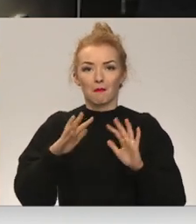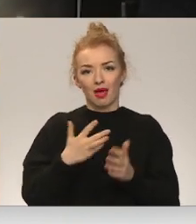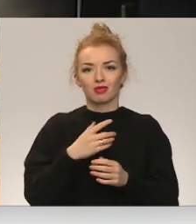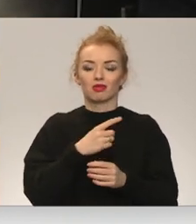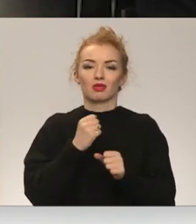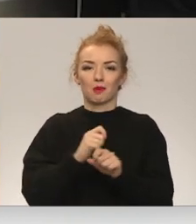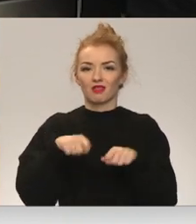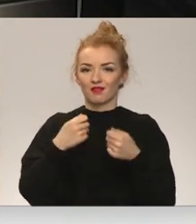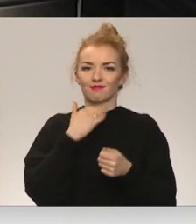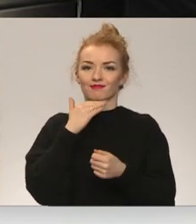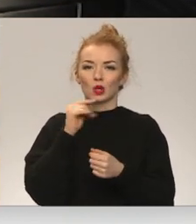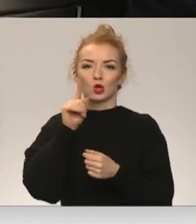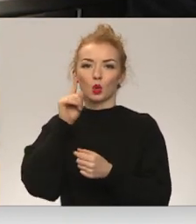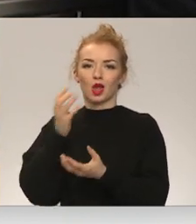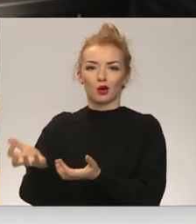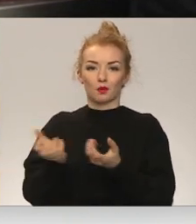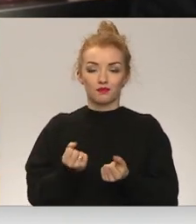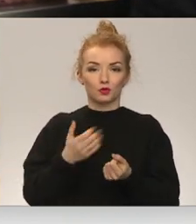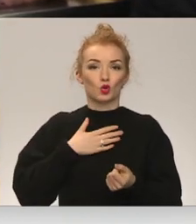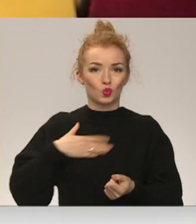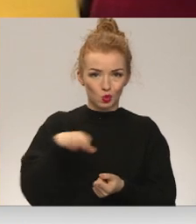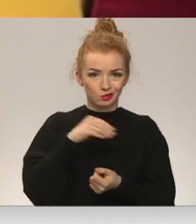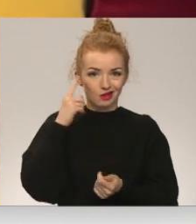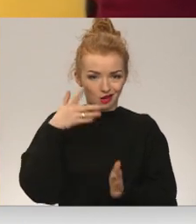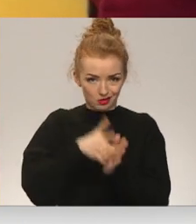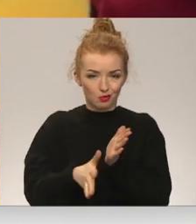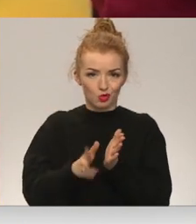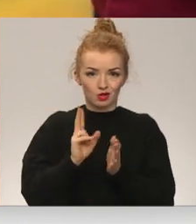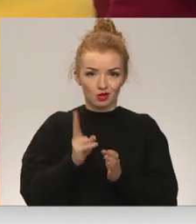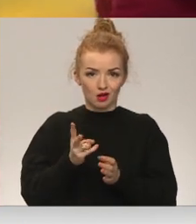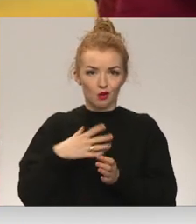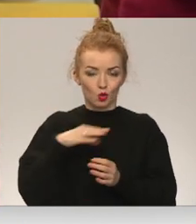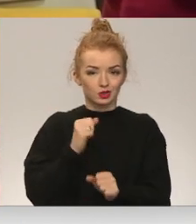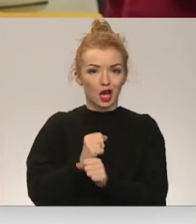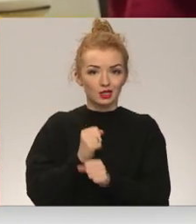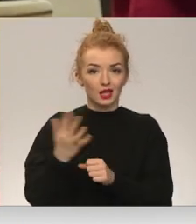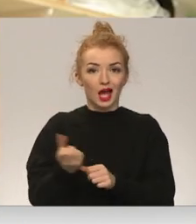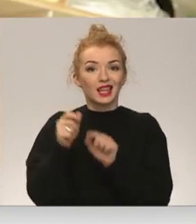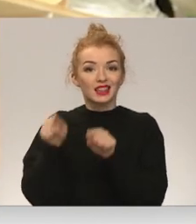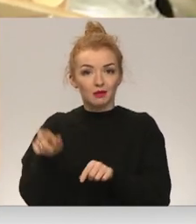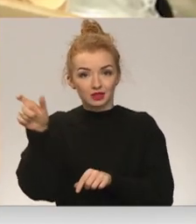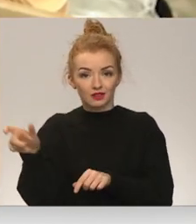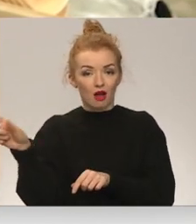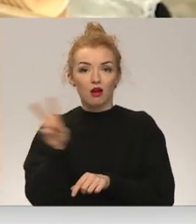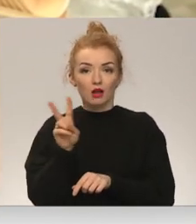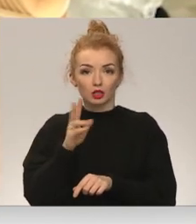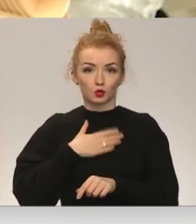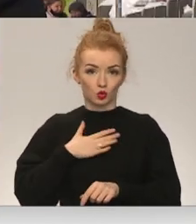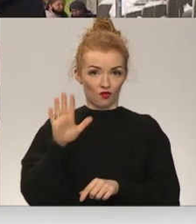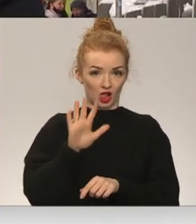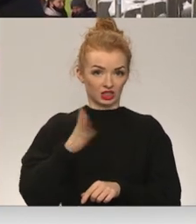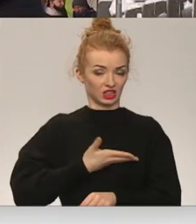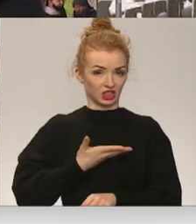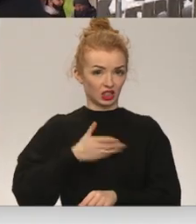ar laiku mazinās. Bet mums ir jāsaprota, ka mums ir jāstrādā ar tiem cilvēkiem, kas mūsu valstī ir pieejami.